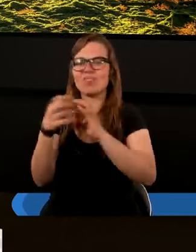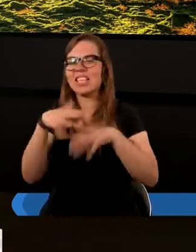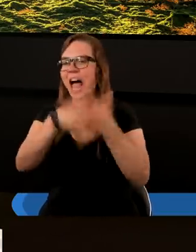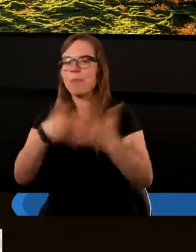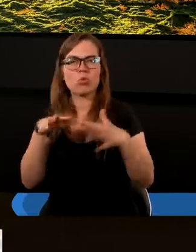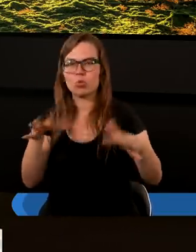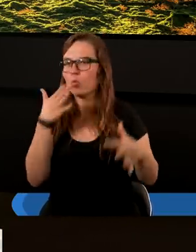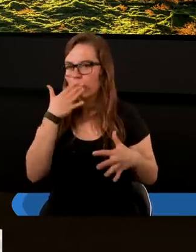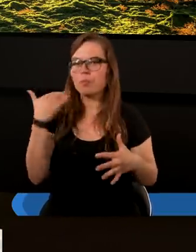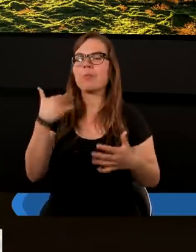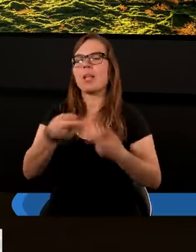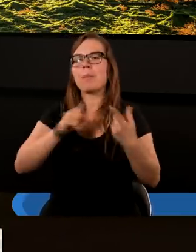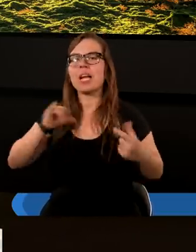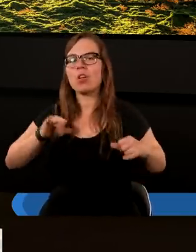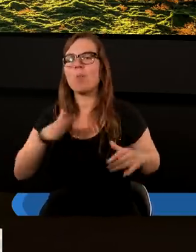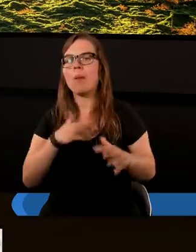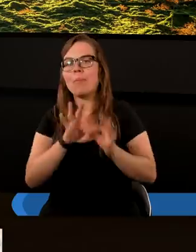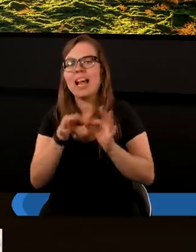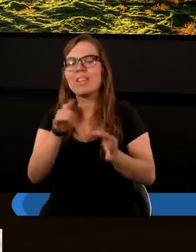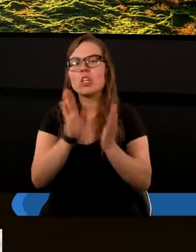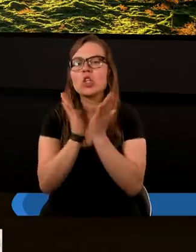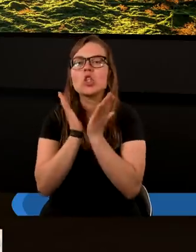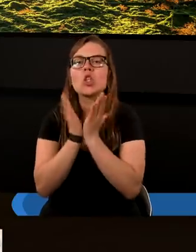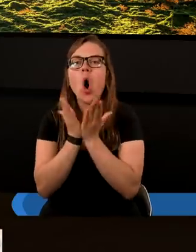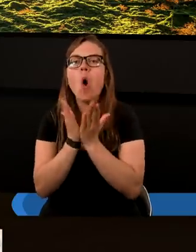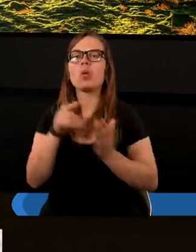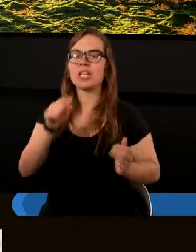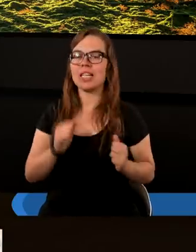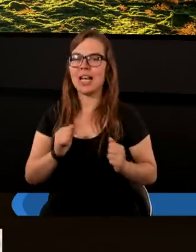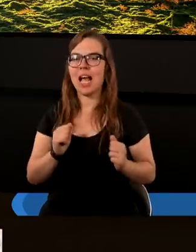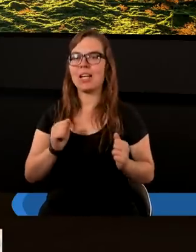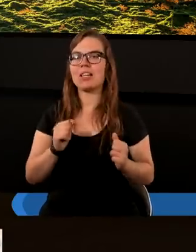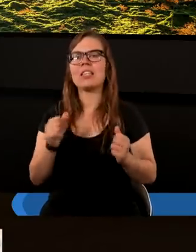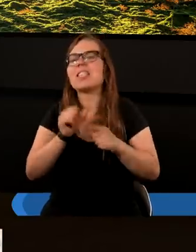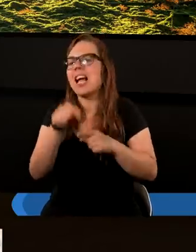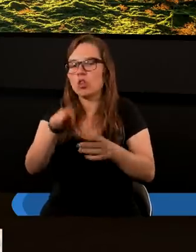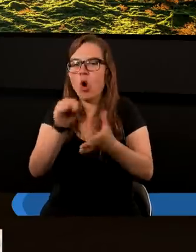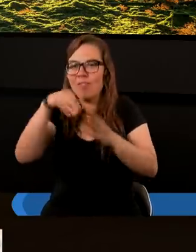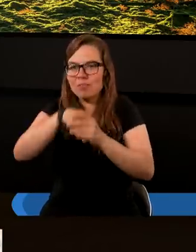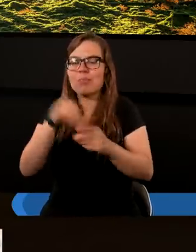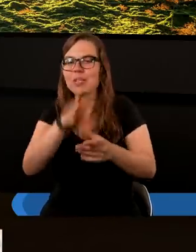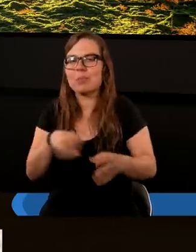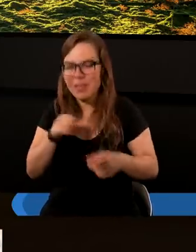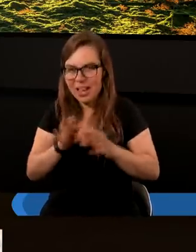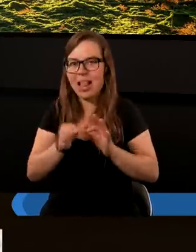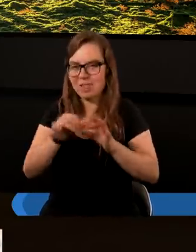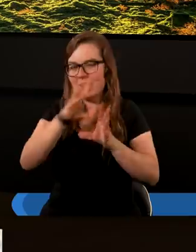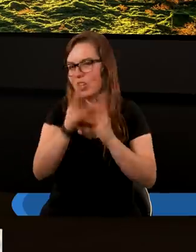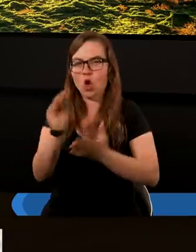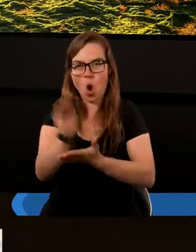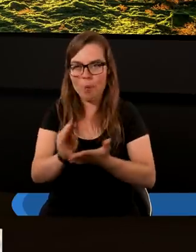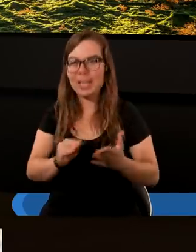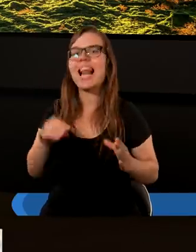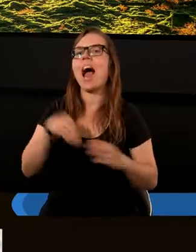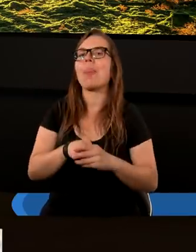zamieszania. Ja przed sobą mam nawet taką książkę. Jest to w Piśmie Świętym nade wszystko opisane.